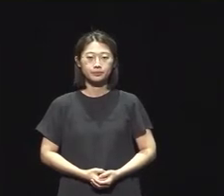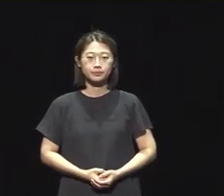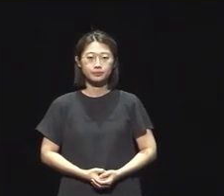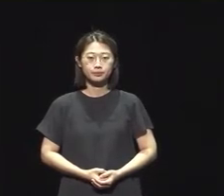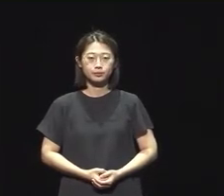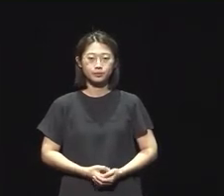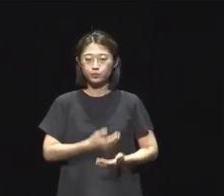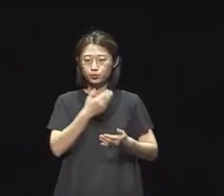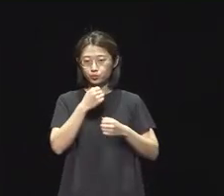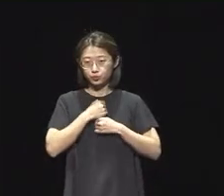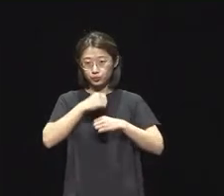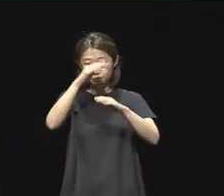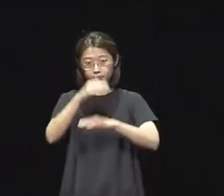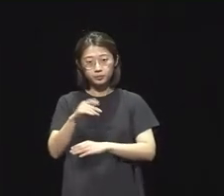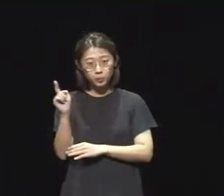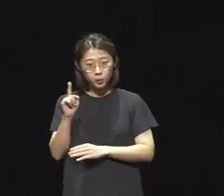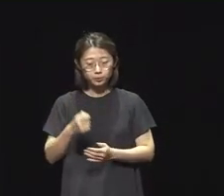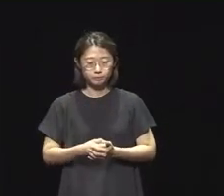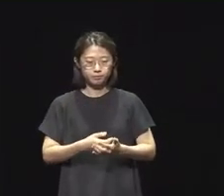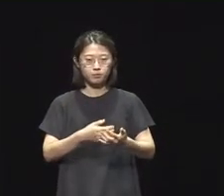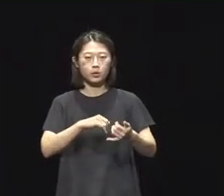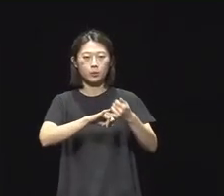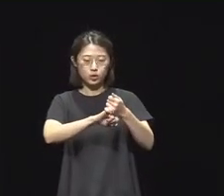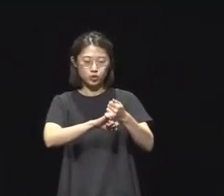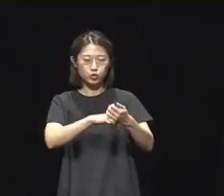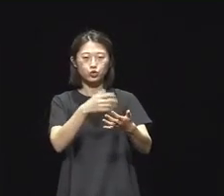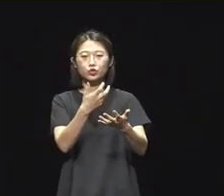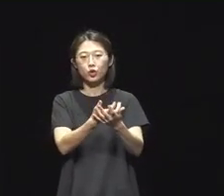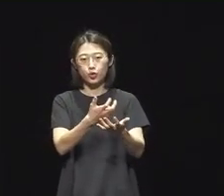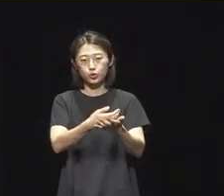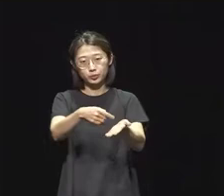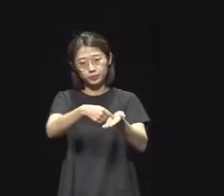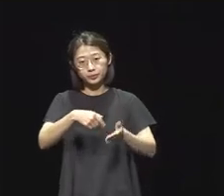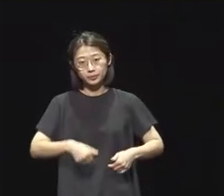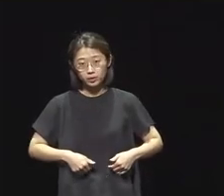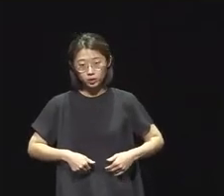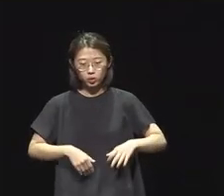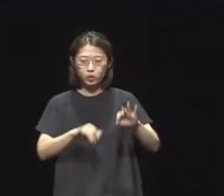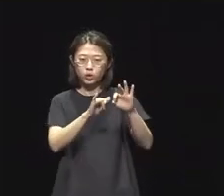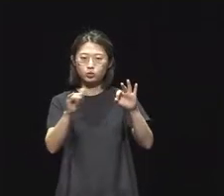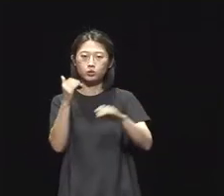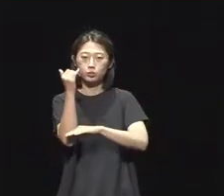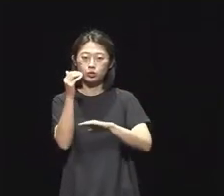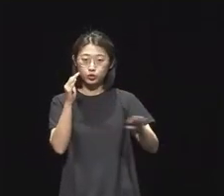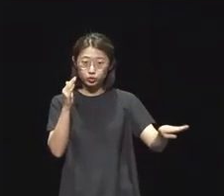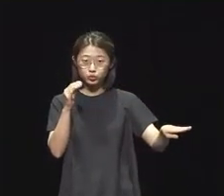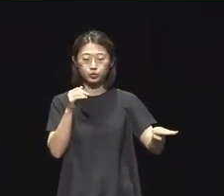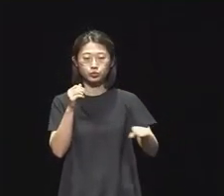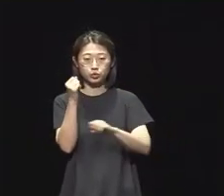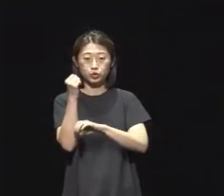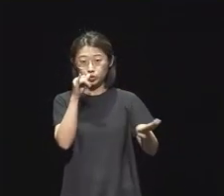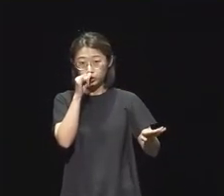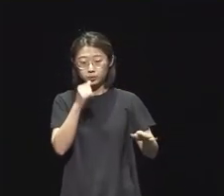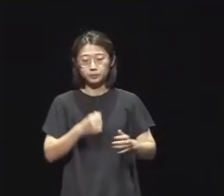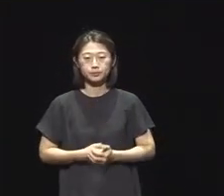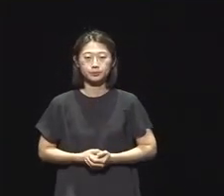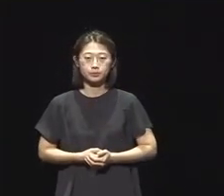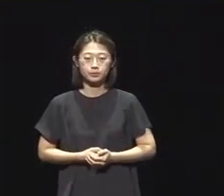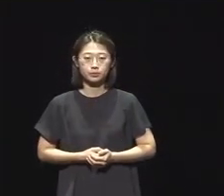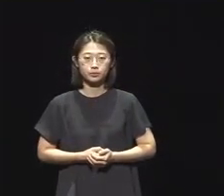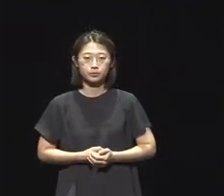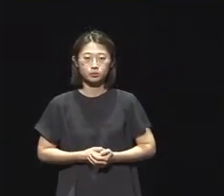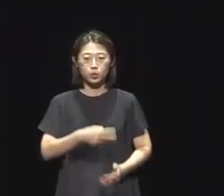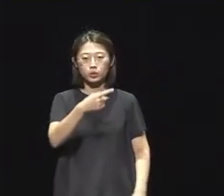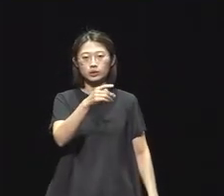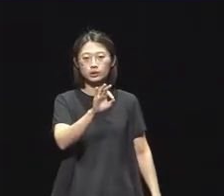유의사항은 선정자 필수 서류 제출이 있습니다. 연령을 기준으로 하고 있는 유일한 사업이기 때문에 선정자는 주민등록